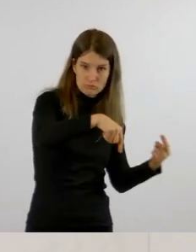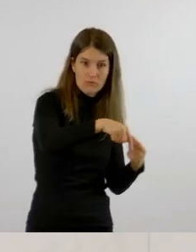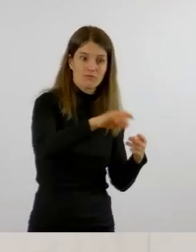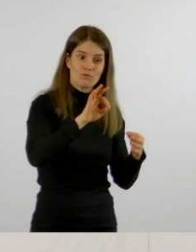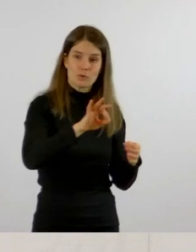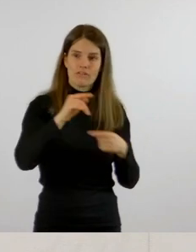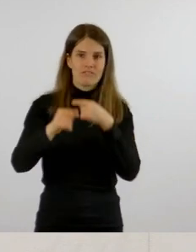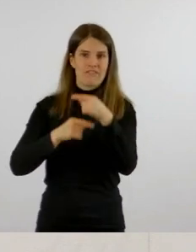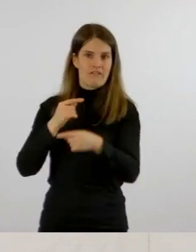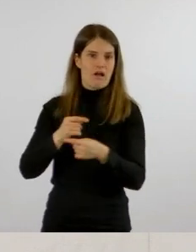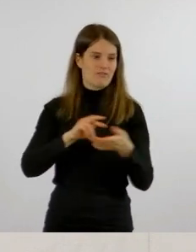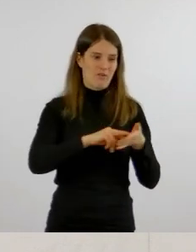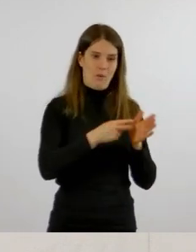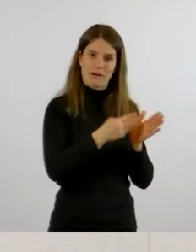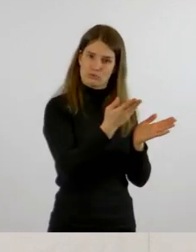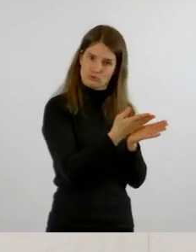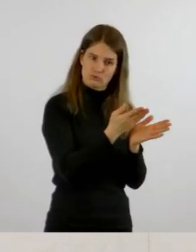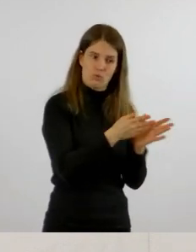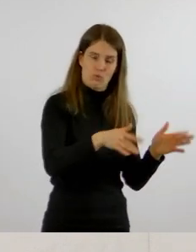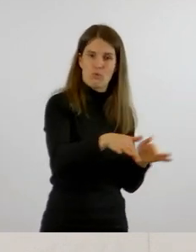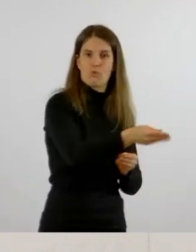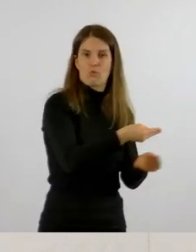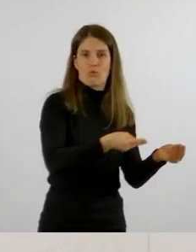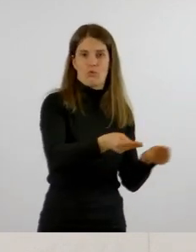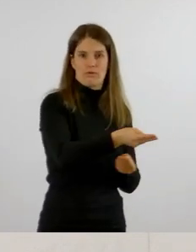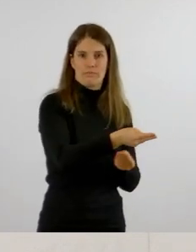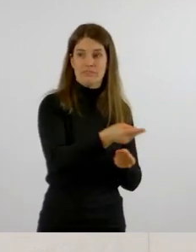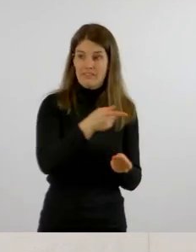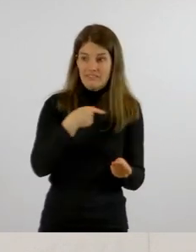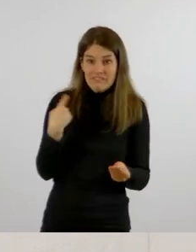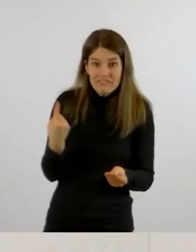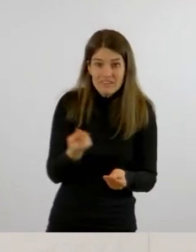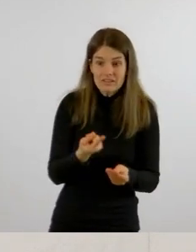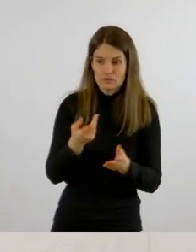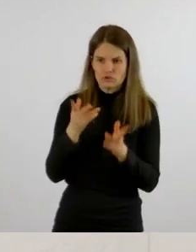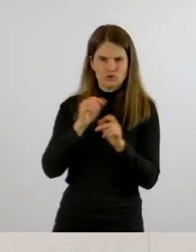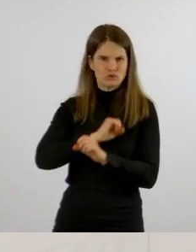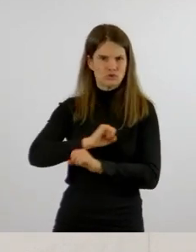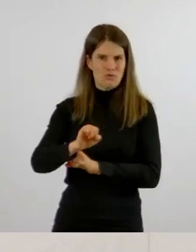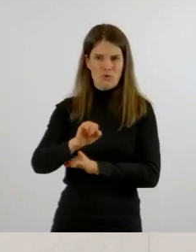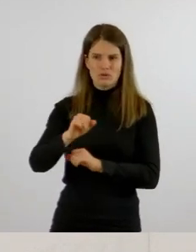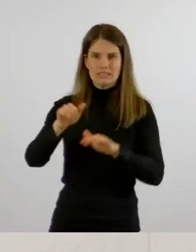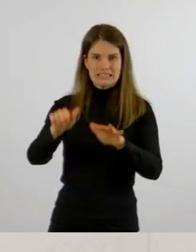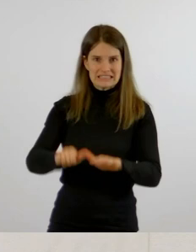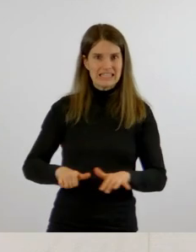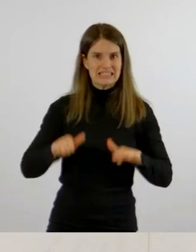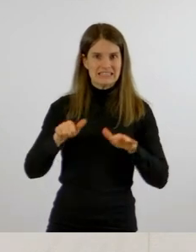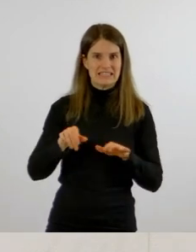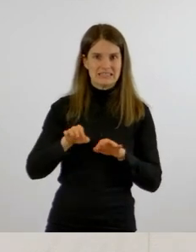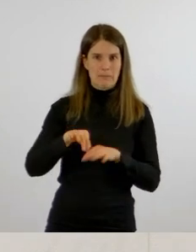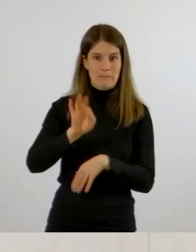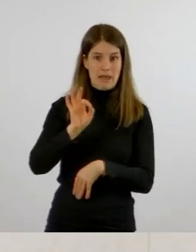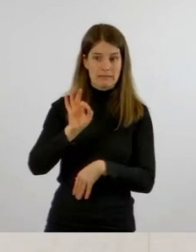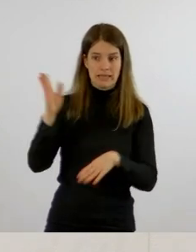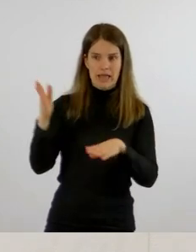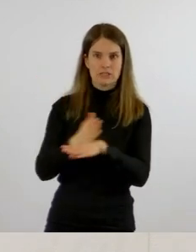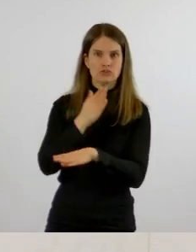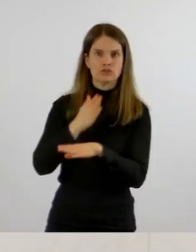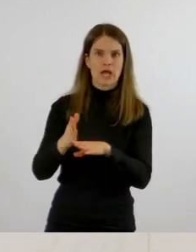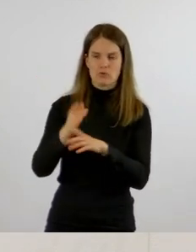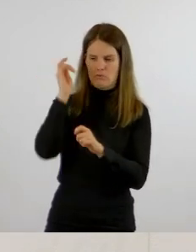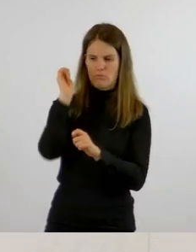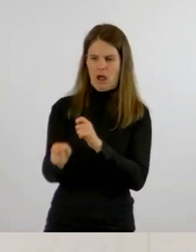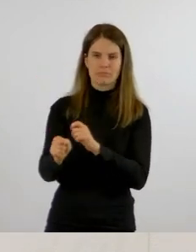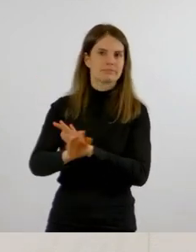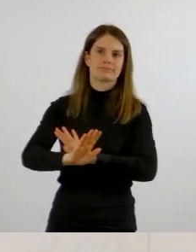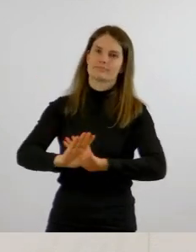Was ich Ihnen heute sagen kann, ist, dass es nicht so sein wird, dass am 16. März die Entscheidungen fallen,